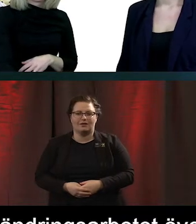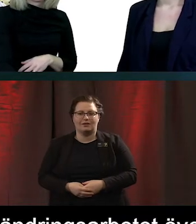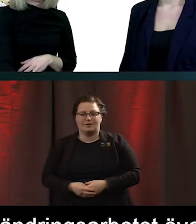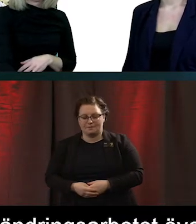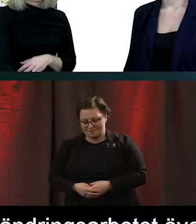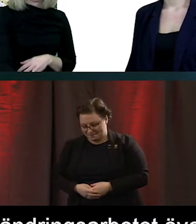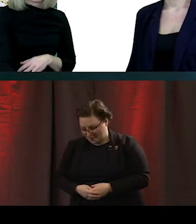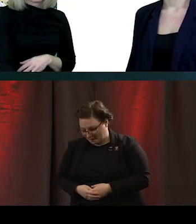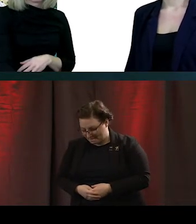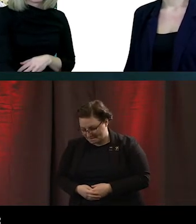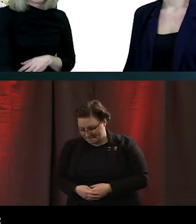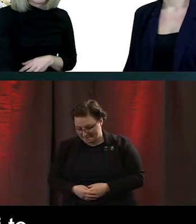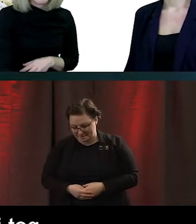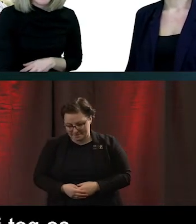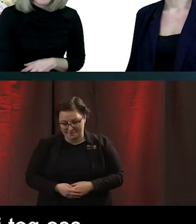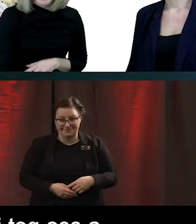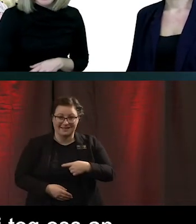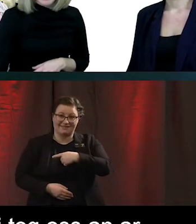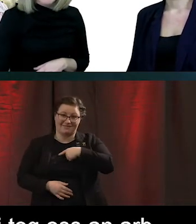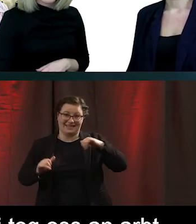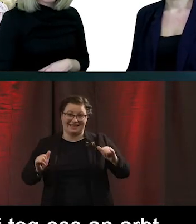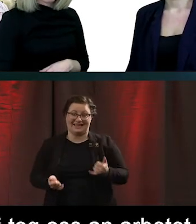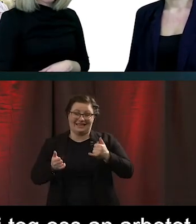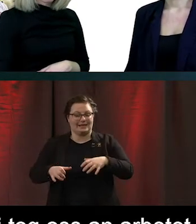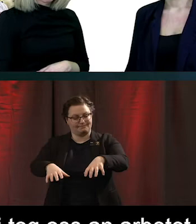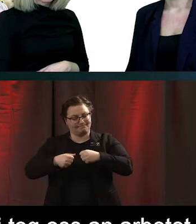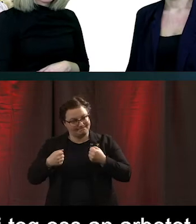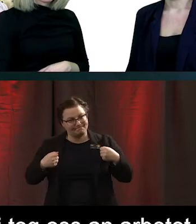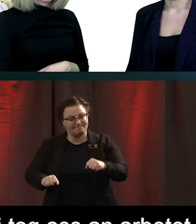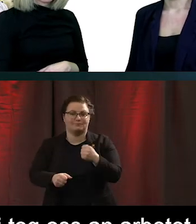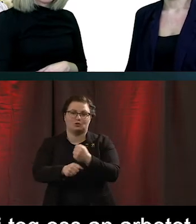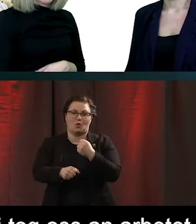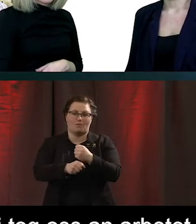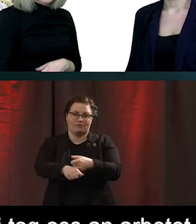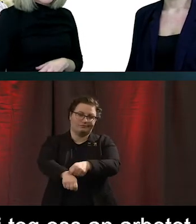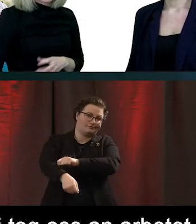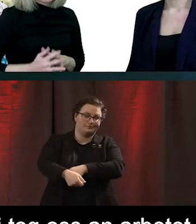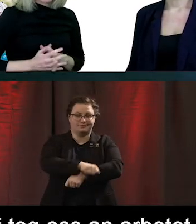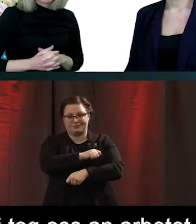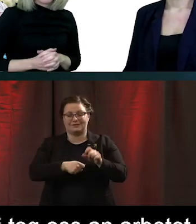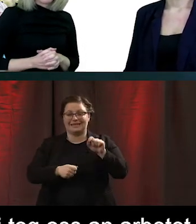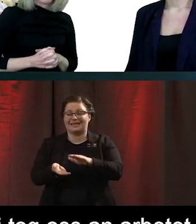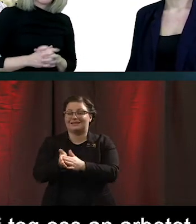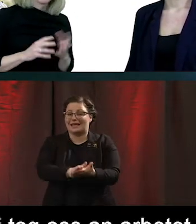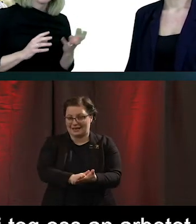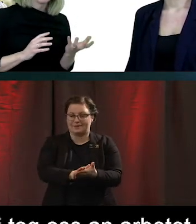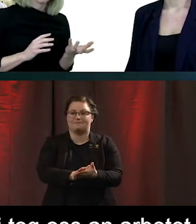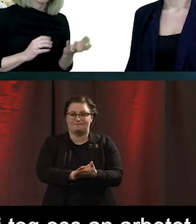Och när vi tog oss an det här arbetet när det gäller digitalisering, ska vi se, så är det så att